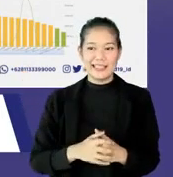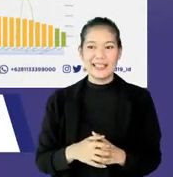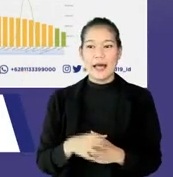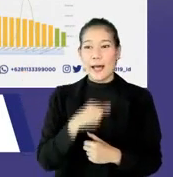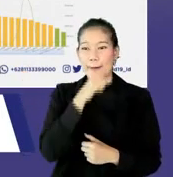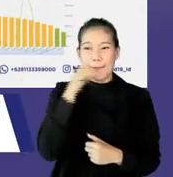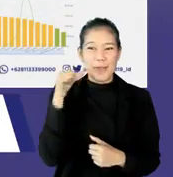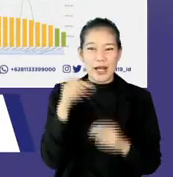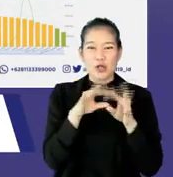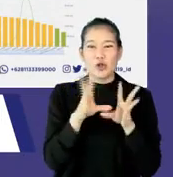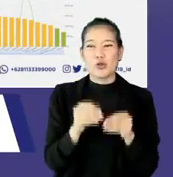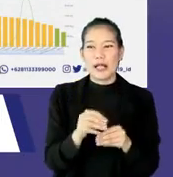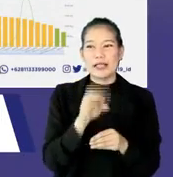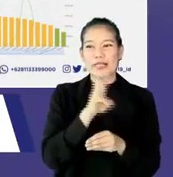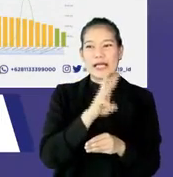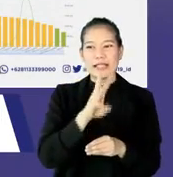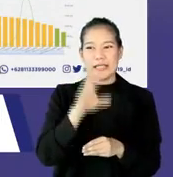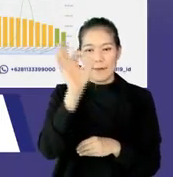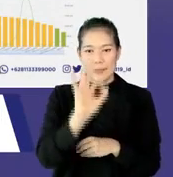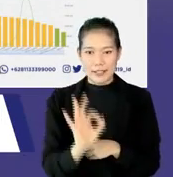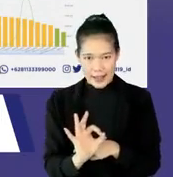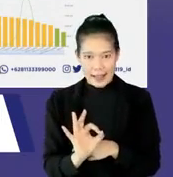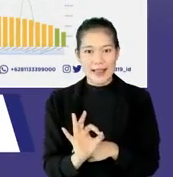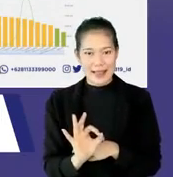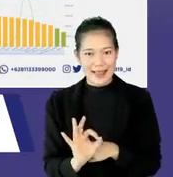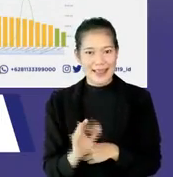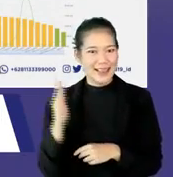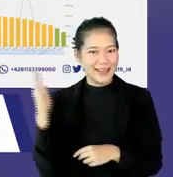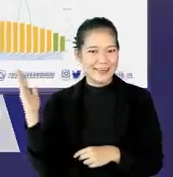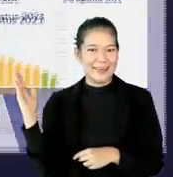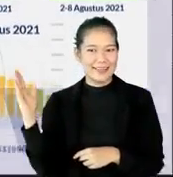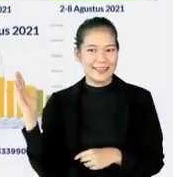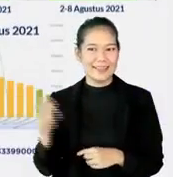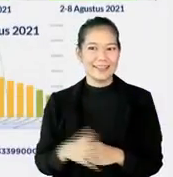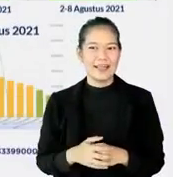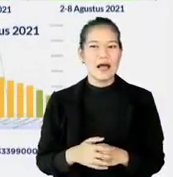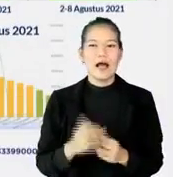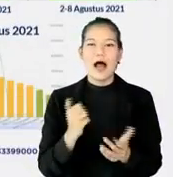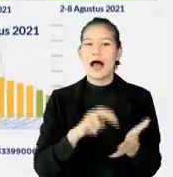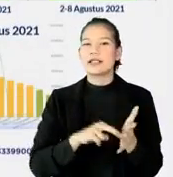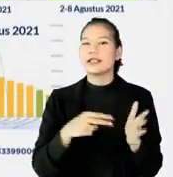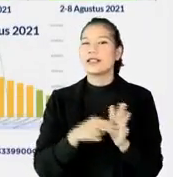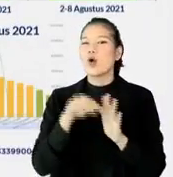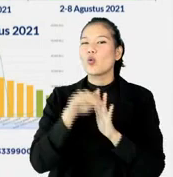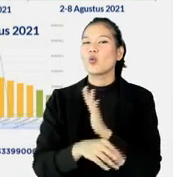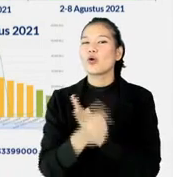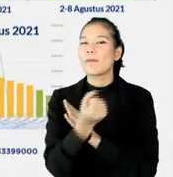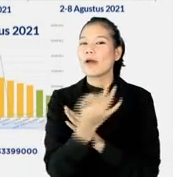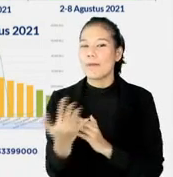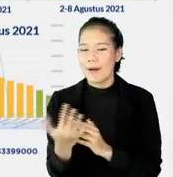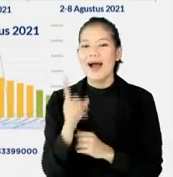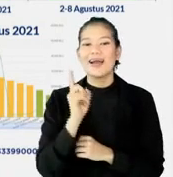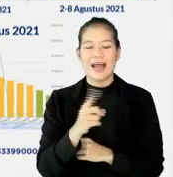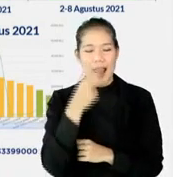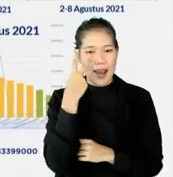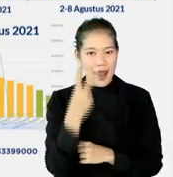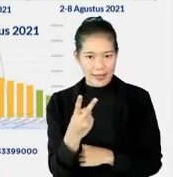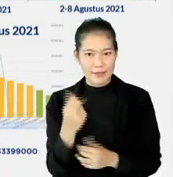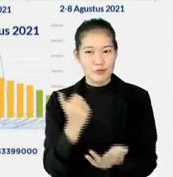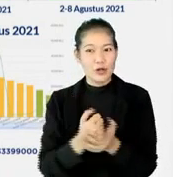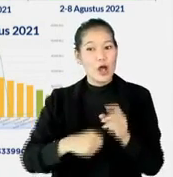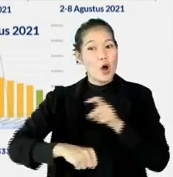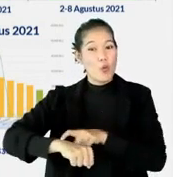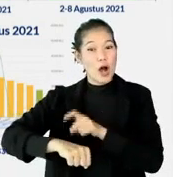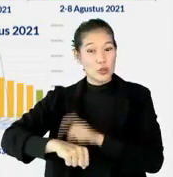yang merahnya jumlahnya sekitar 33 persen. Bisa kelihatan lah ya. Jadi berapa sih yang berkurang gitu kan. Dan kita bisa lihat memang, secara